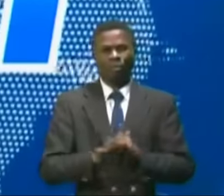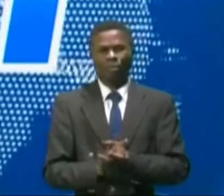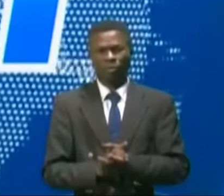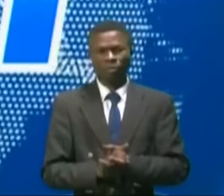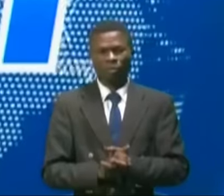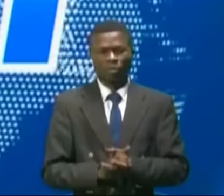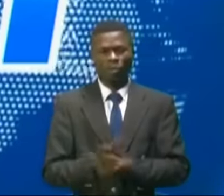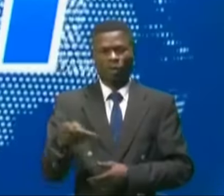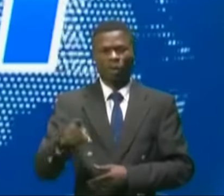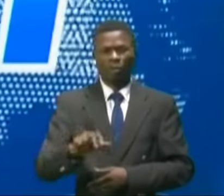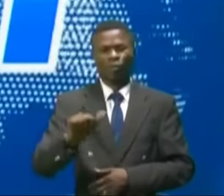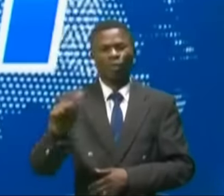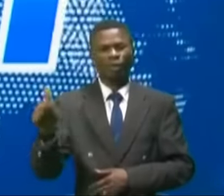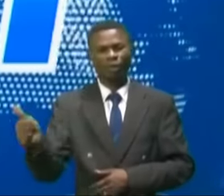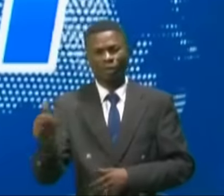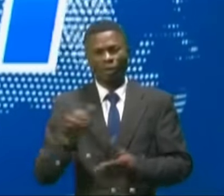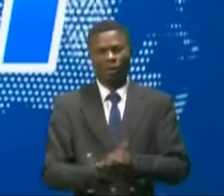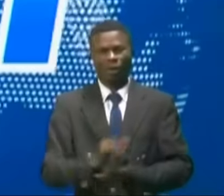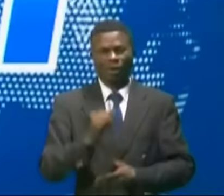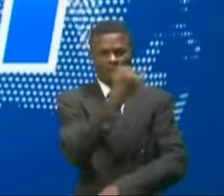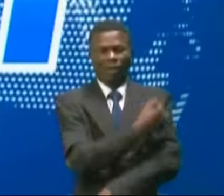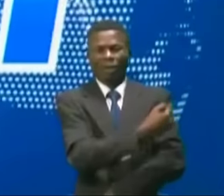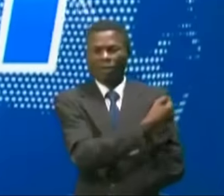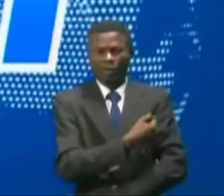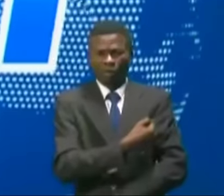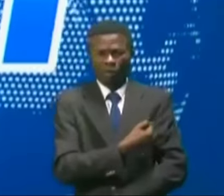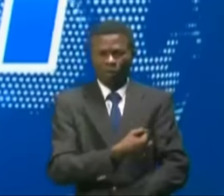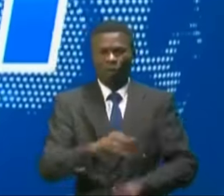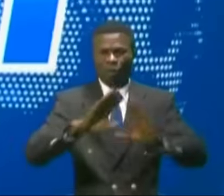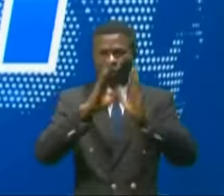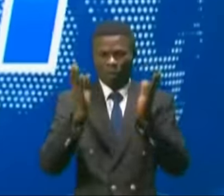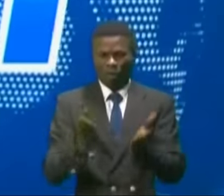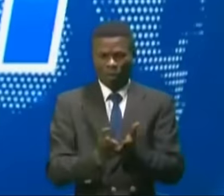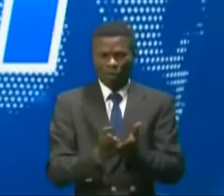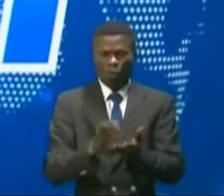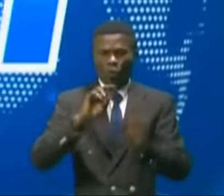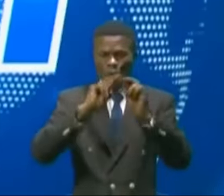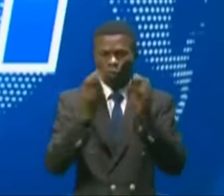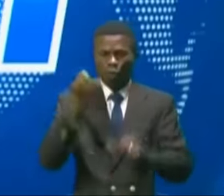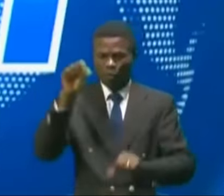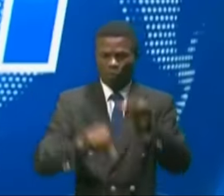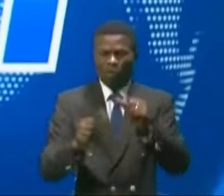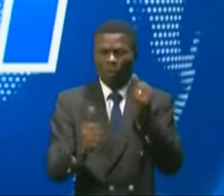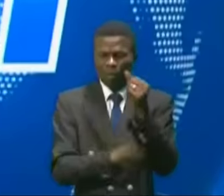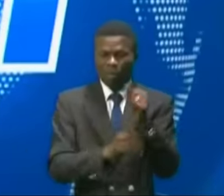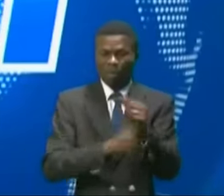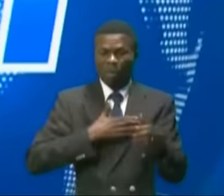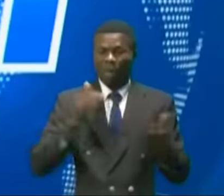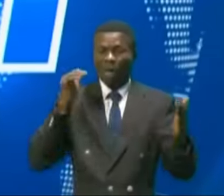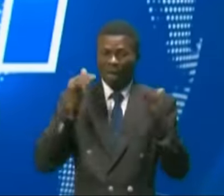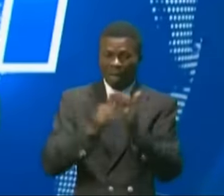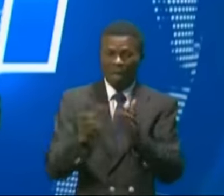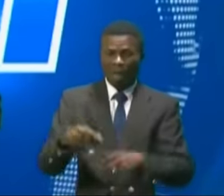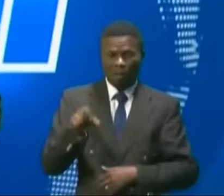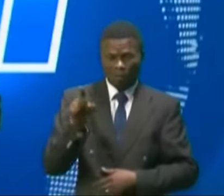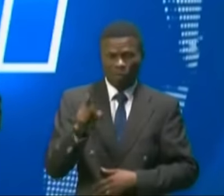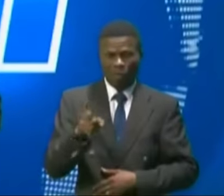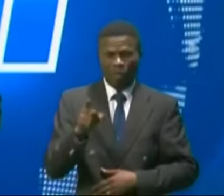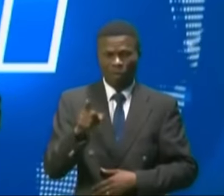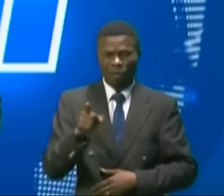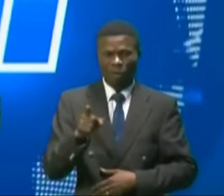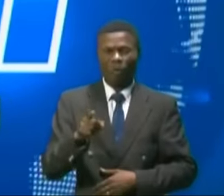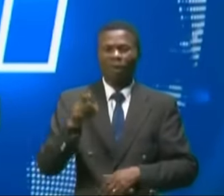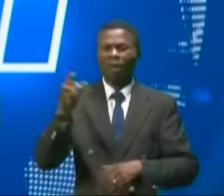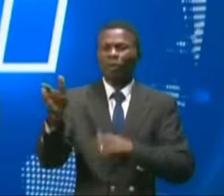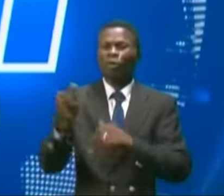D'une province à une autre, en autorisant cette fois-ci, toute bande insurrectionnelle ou individu qui osera attaquer cette province sera